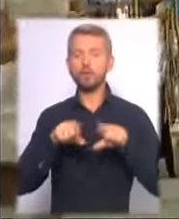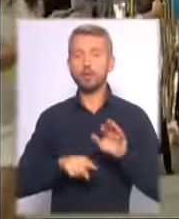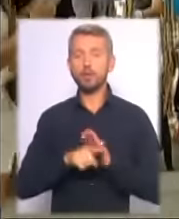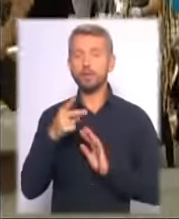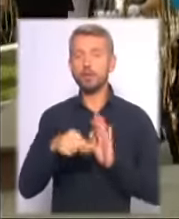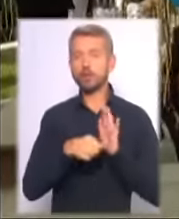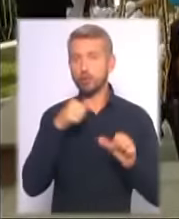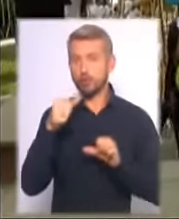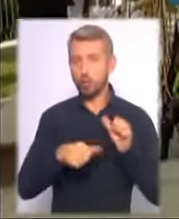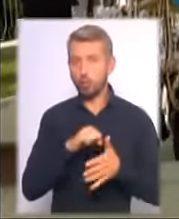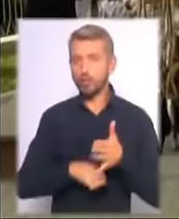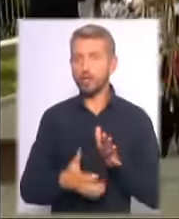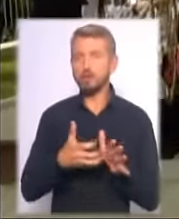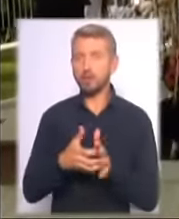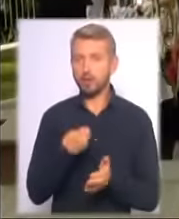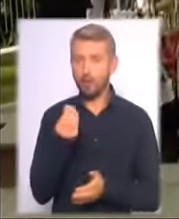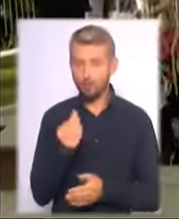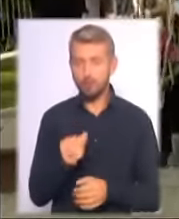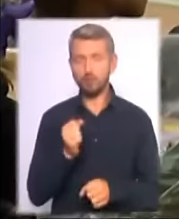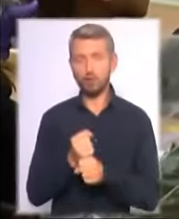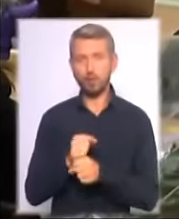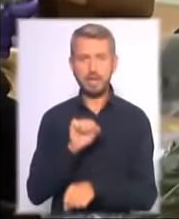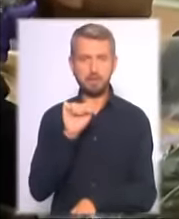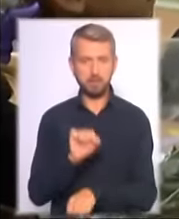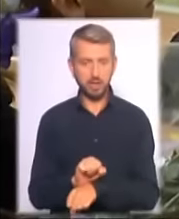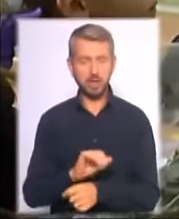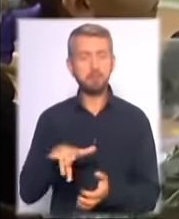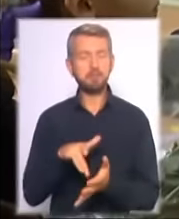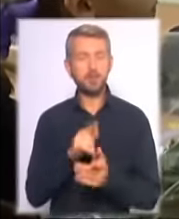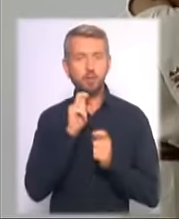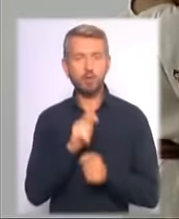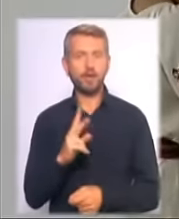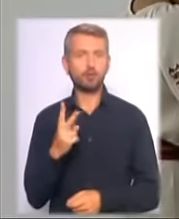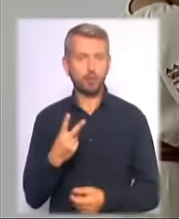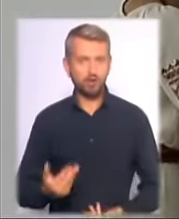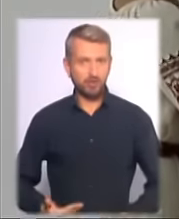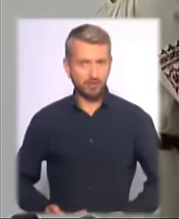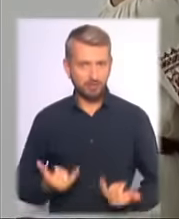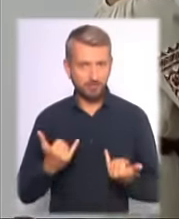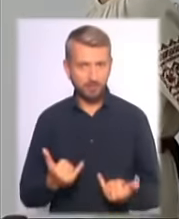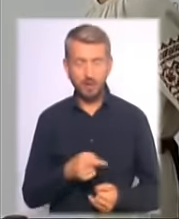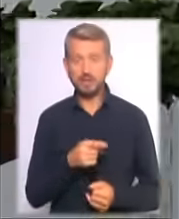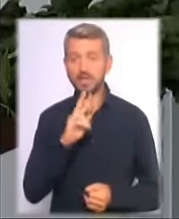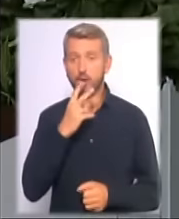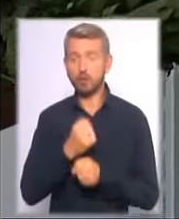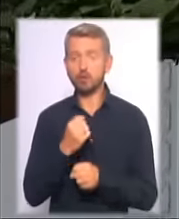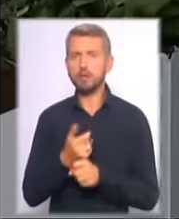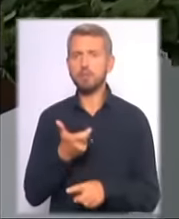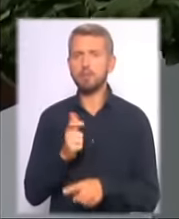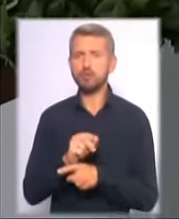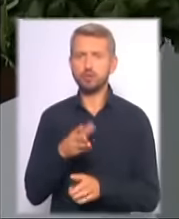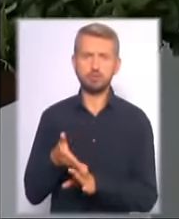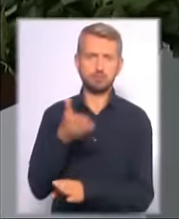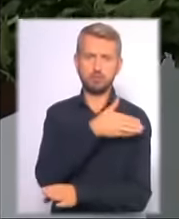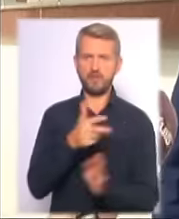-го. Всім через брак коштів роботи припинили. І ось місто подарувало їй друге життя. За два роки зробили набагато більше, ніж за попередні